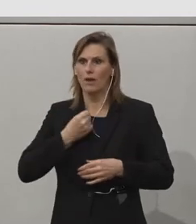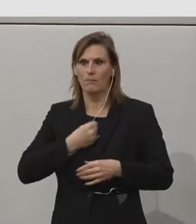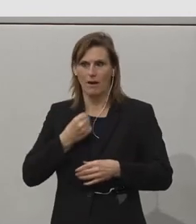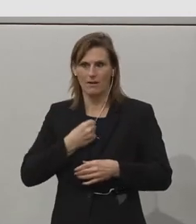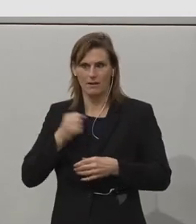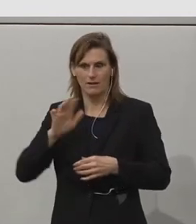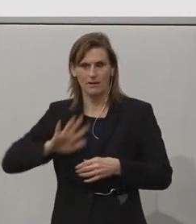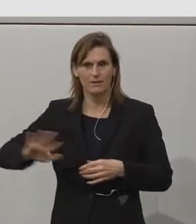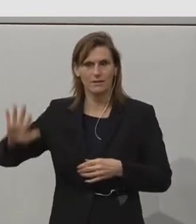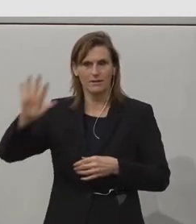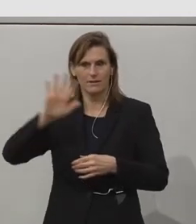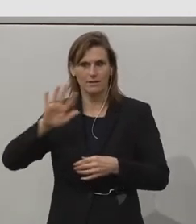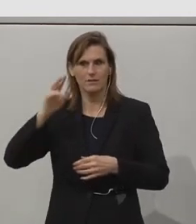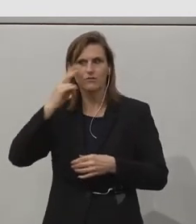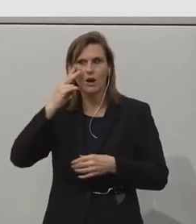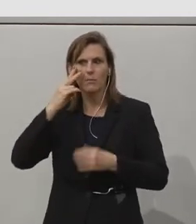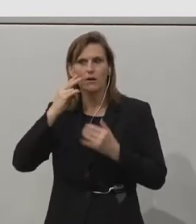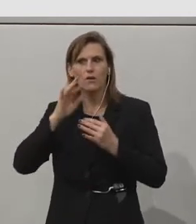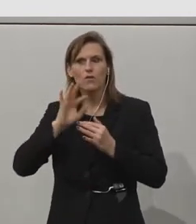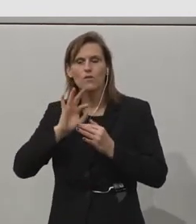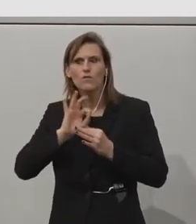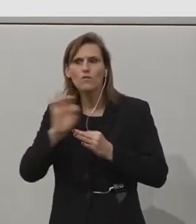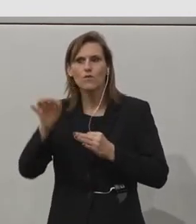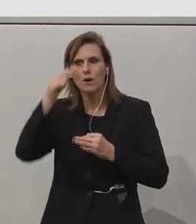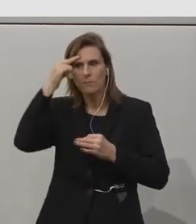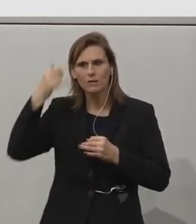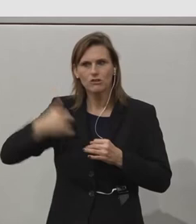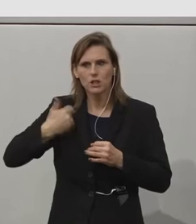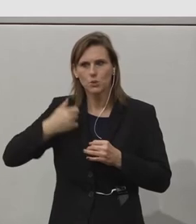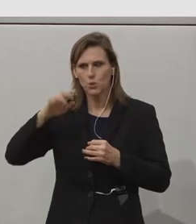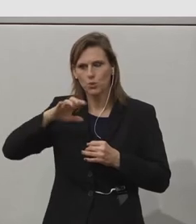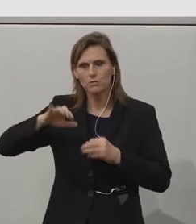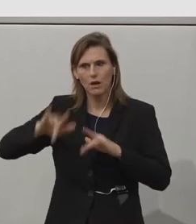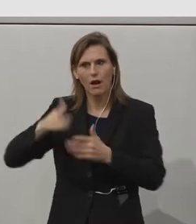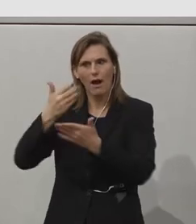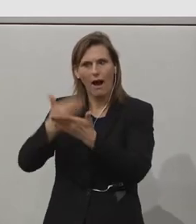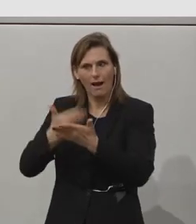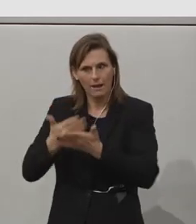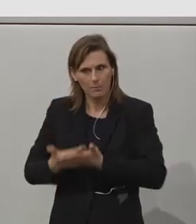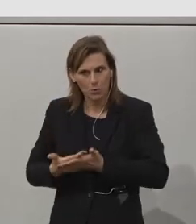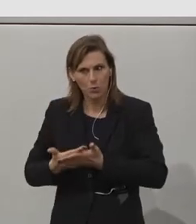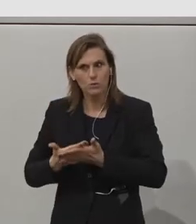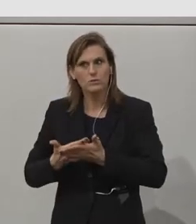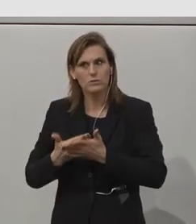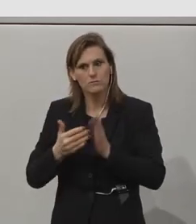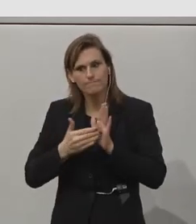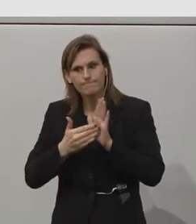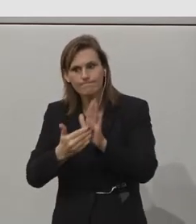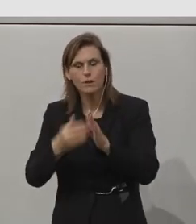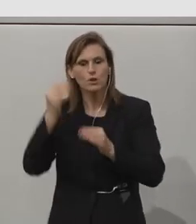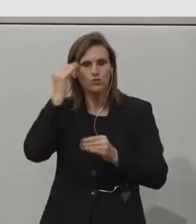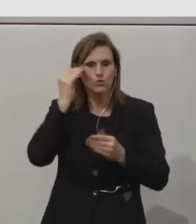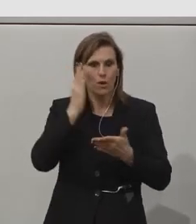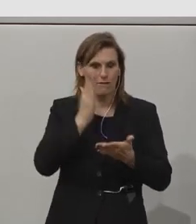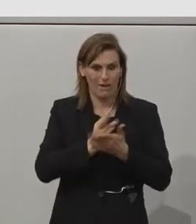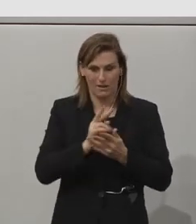für unsere jungen Menschen in der Region ein Angebot schaffen am Übergang Schule Beruf,